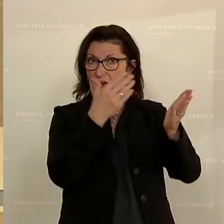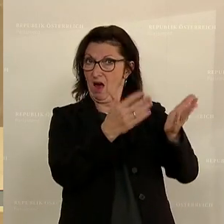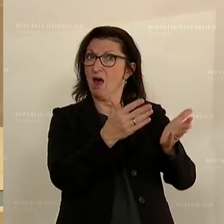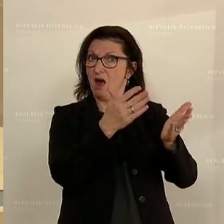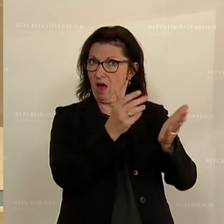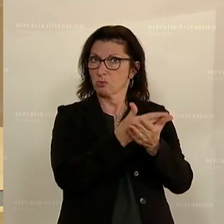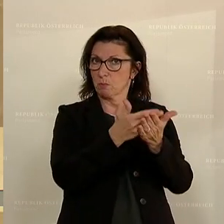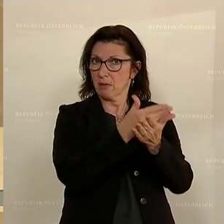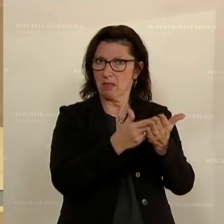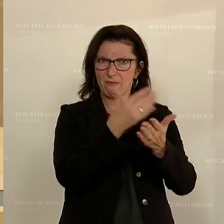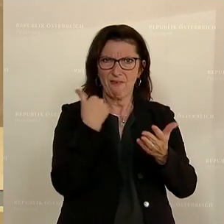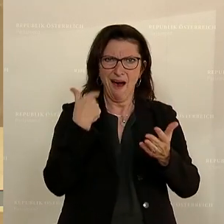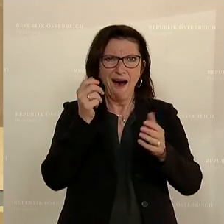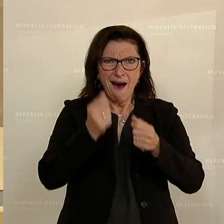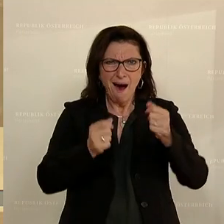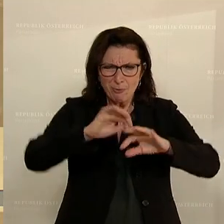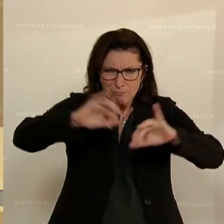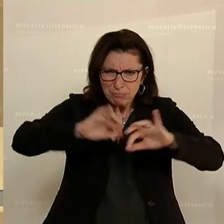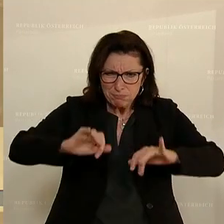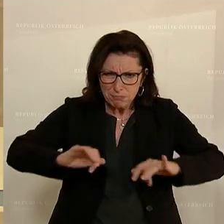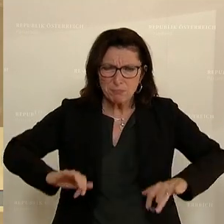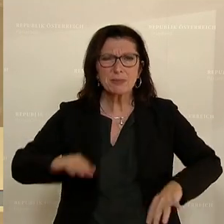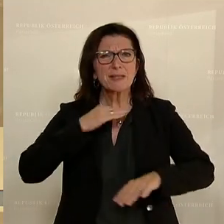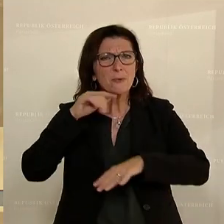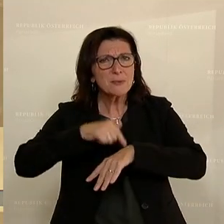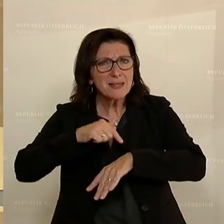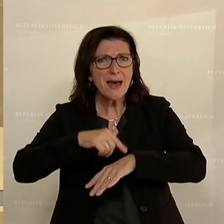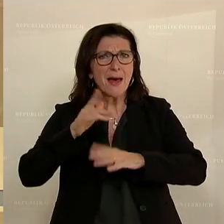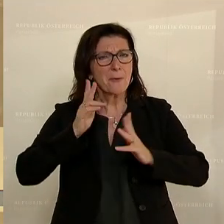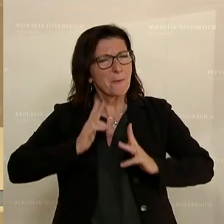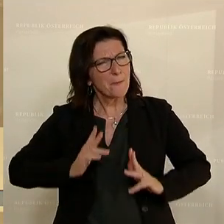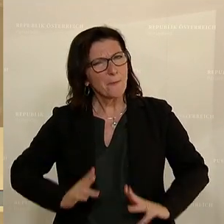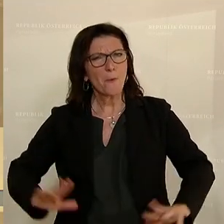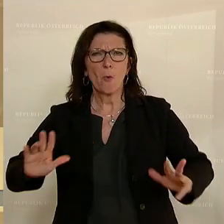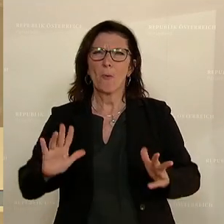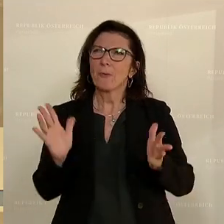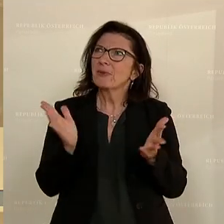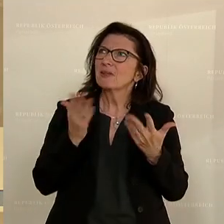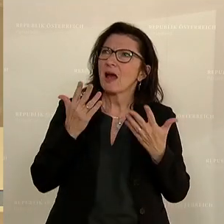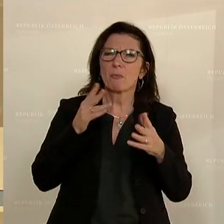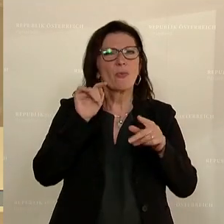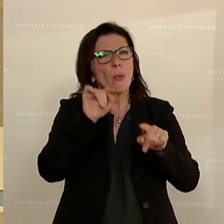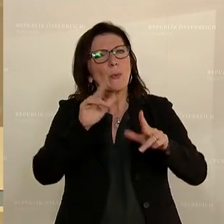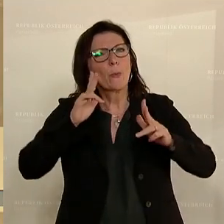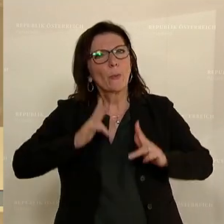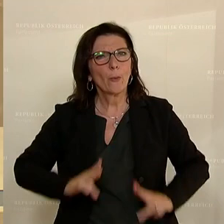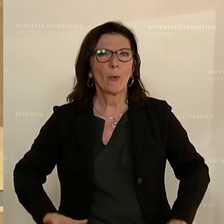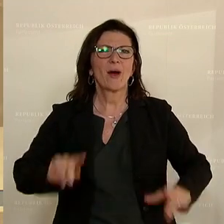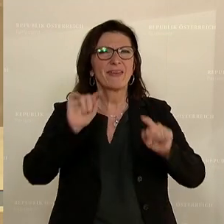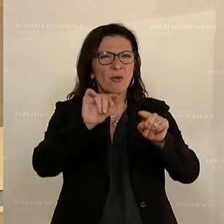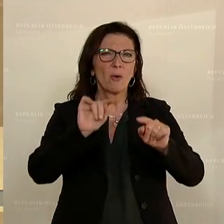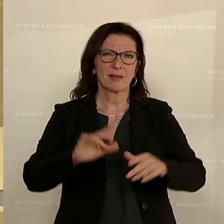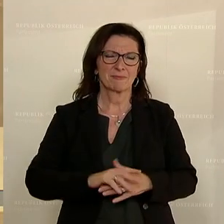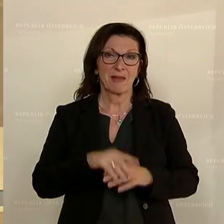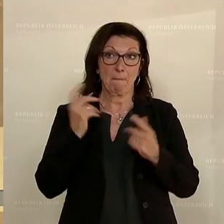zerlegt gewesen und es war Zeit und Ruhe da. Und ich denke mir, diese Atmosphäre, die dort herrscht, ist